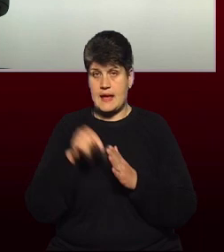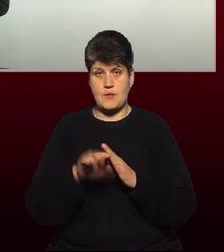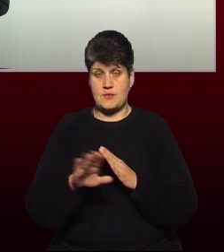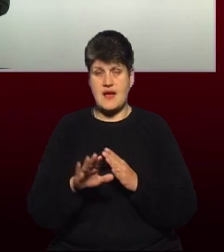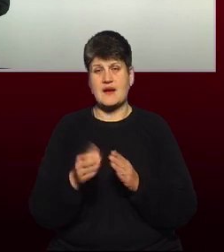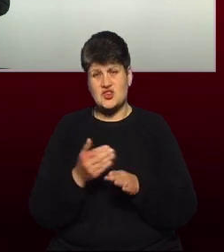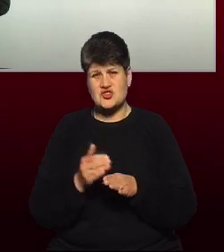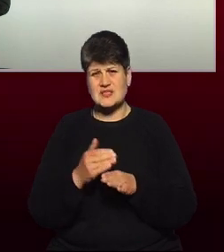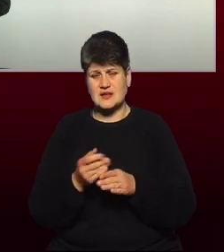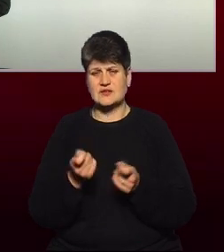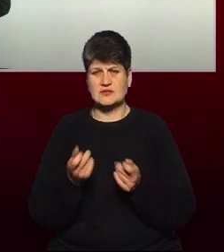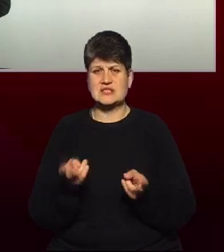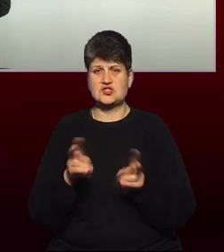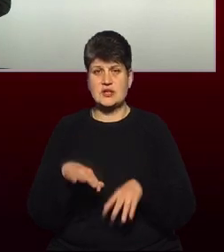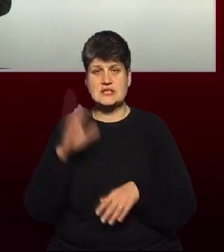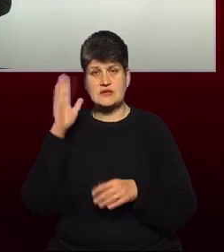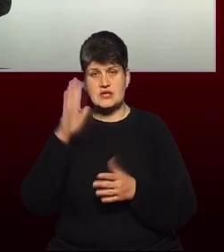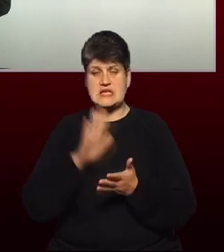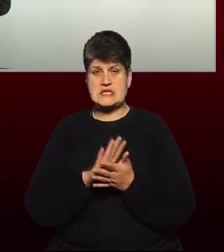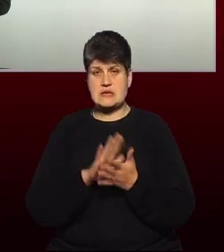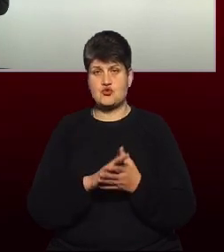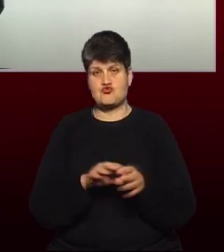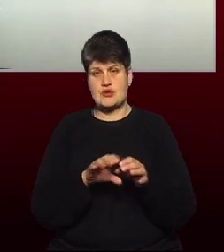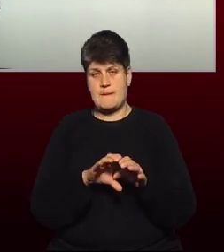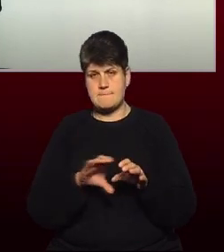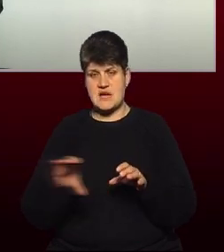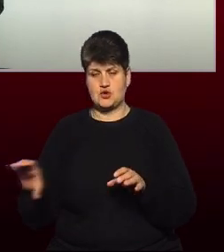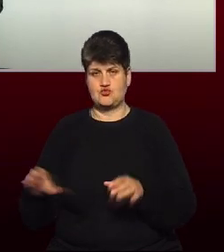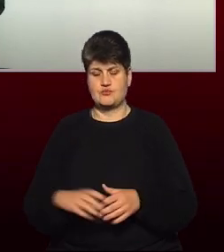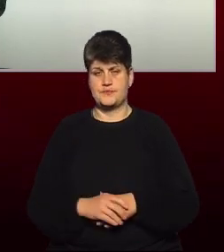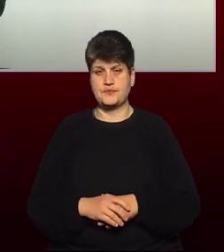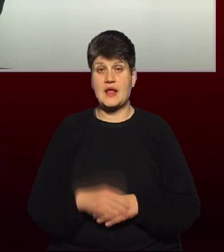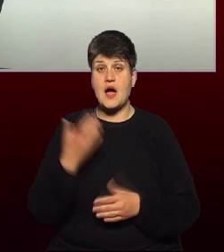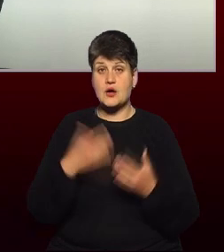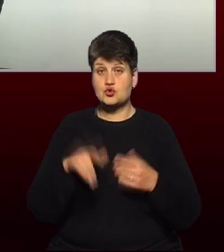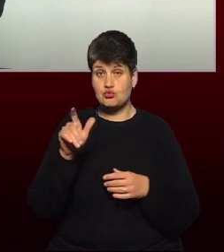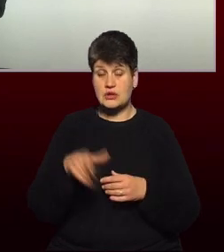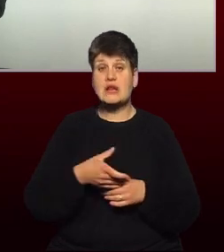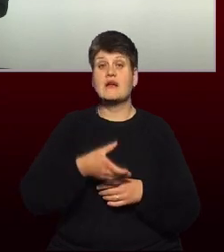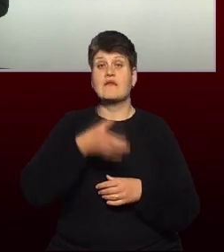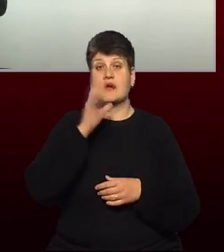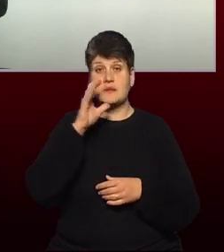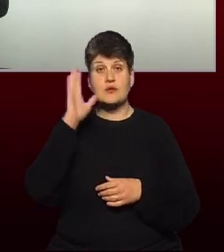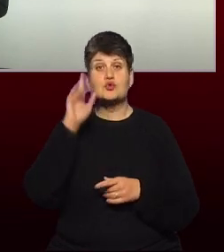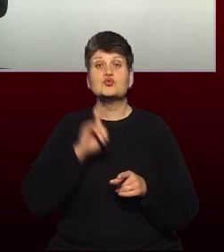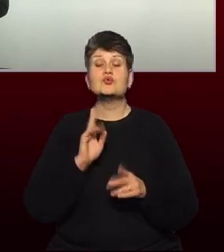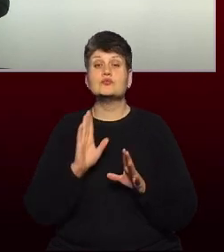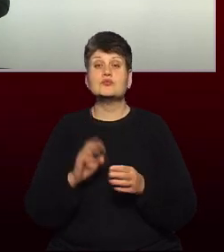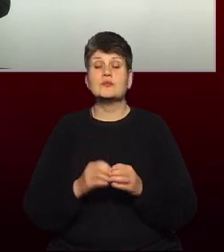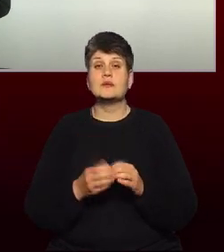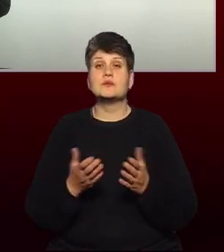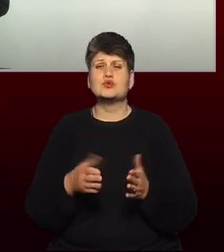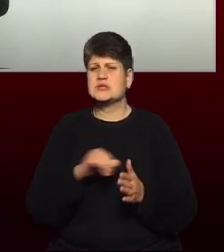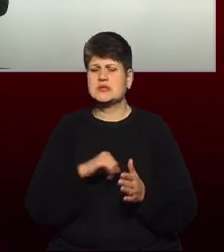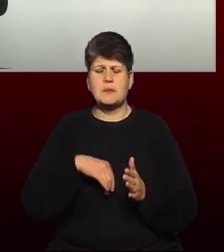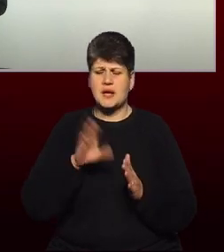все ж таки залишається в воді і вже забруднює саму мережу. А якщо б людина випила цю воду, що їй загрожує? Найгірша ситуація, скажімо так.